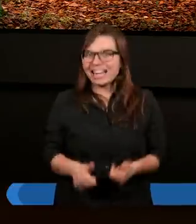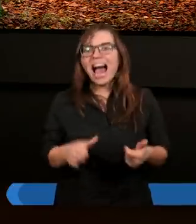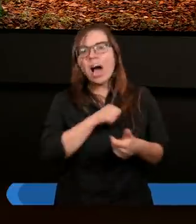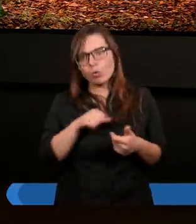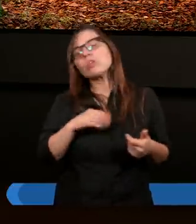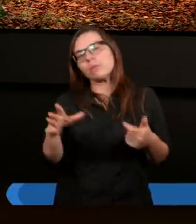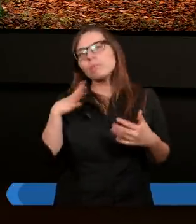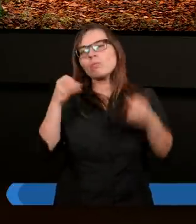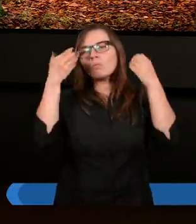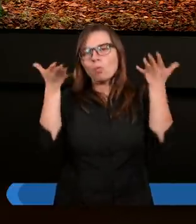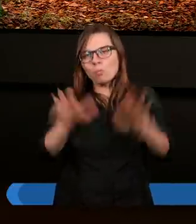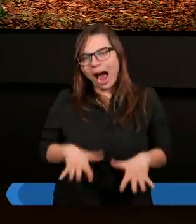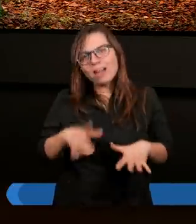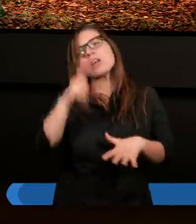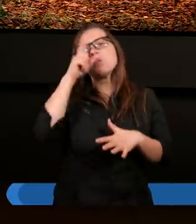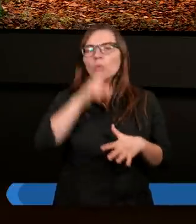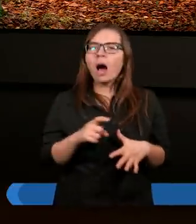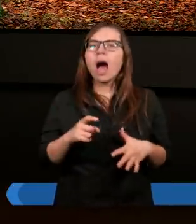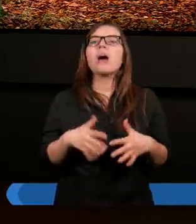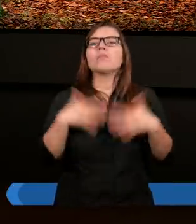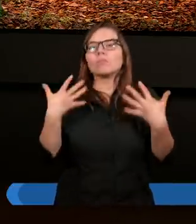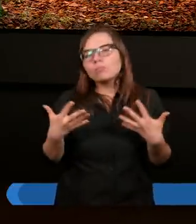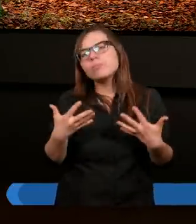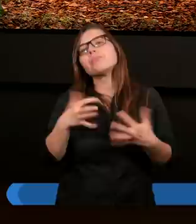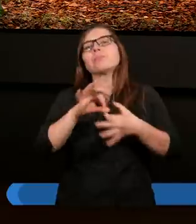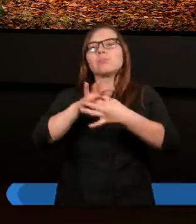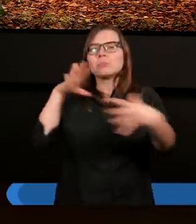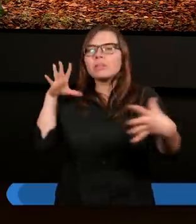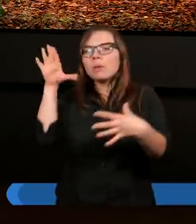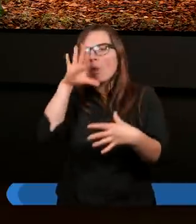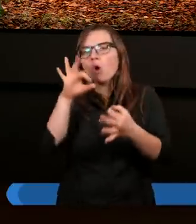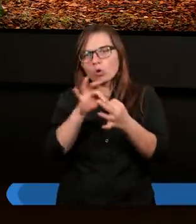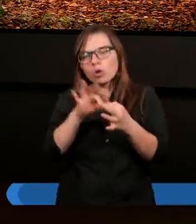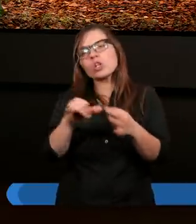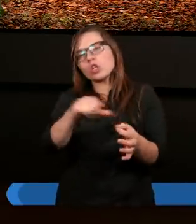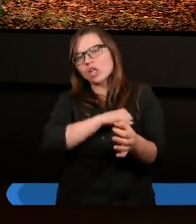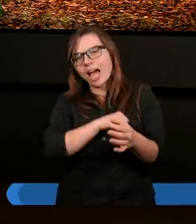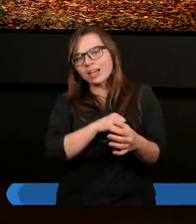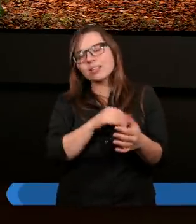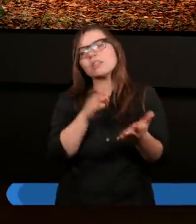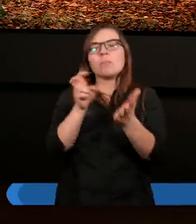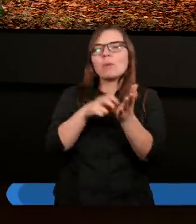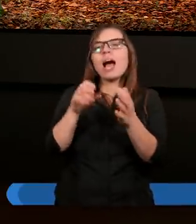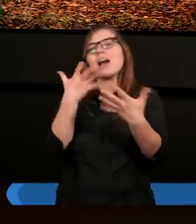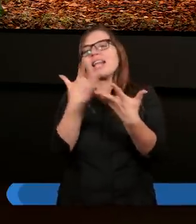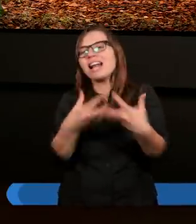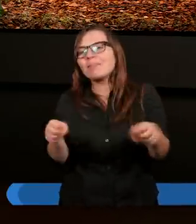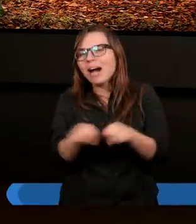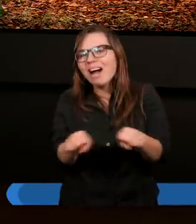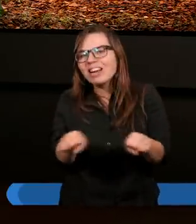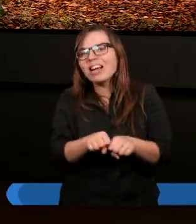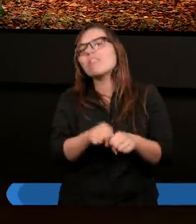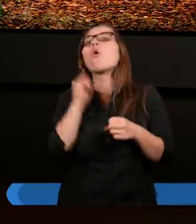upadek, zerwanie więzi z Bogiem, grzech, niesprawiedliwość